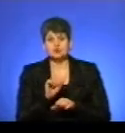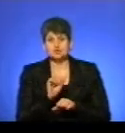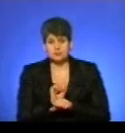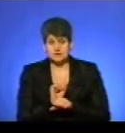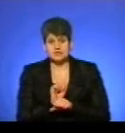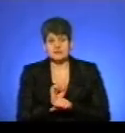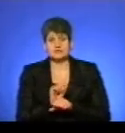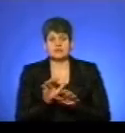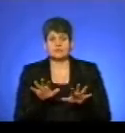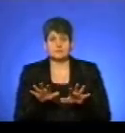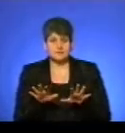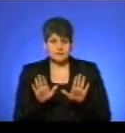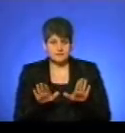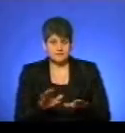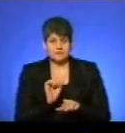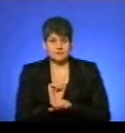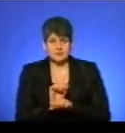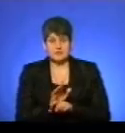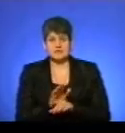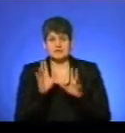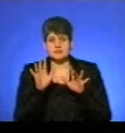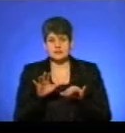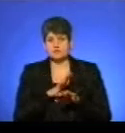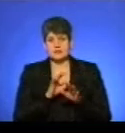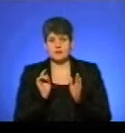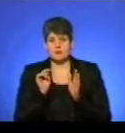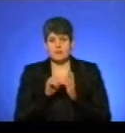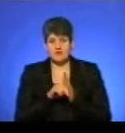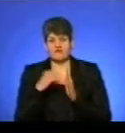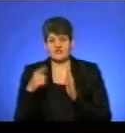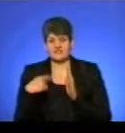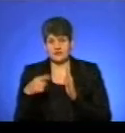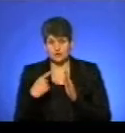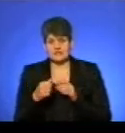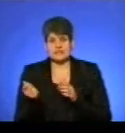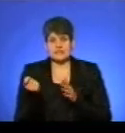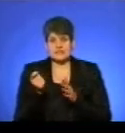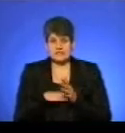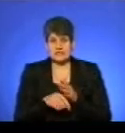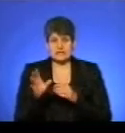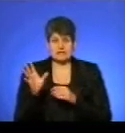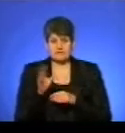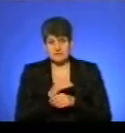безпечному місці, вжити заходів, щоб сніг не потрапляв до двигуна автомобіля, закрити всі морливі